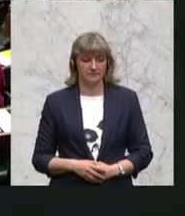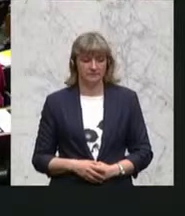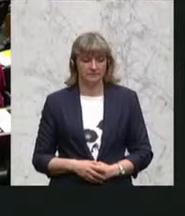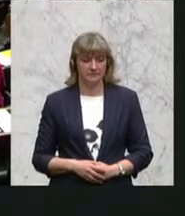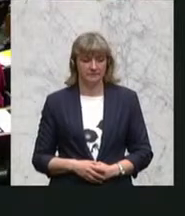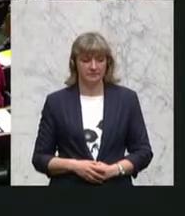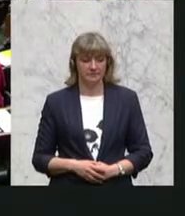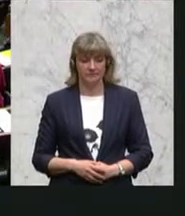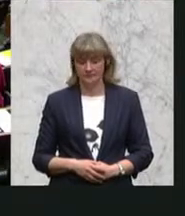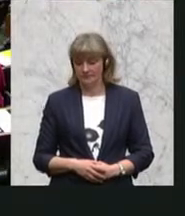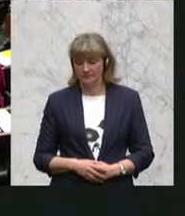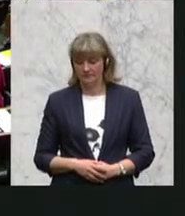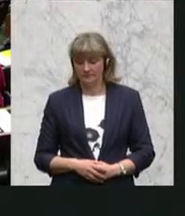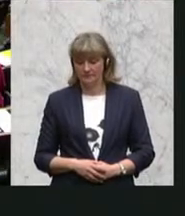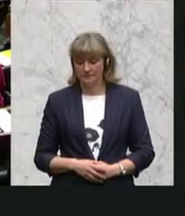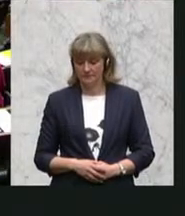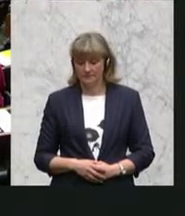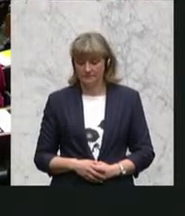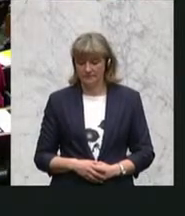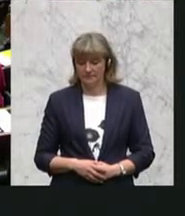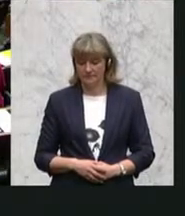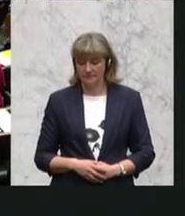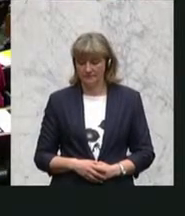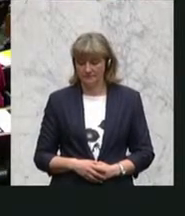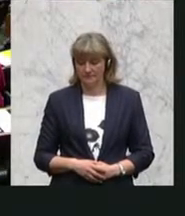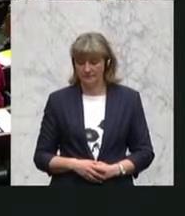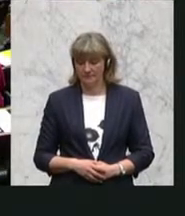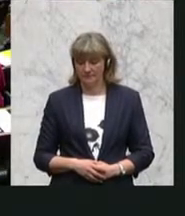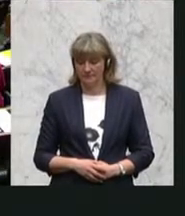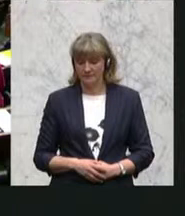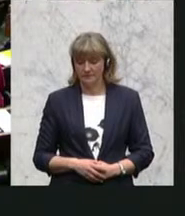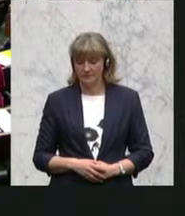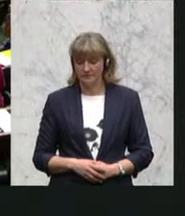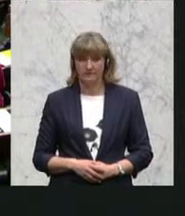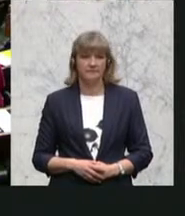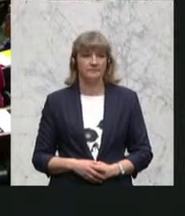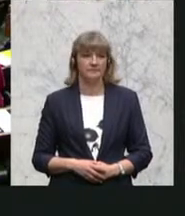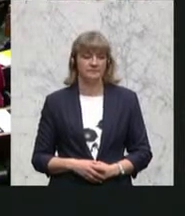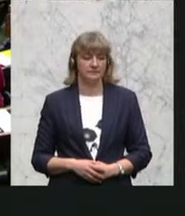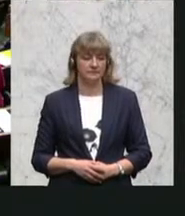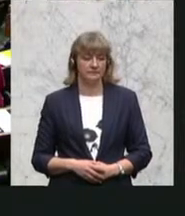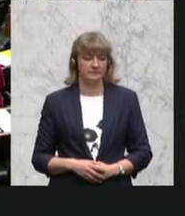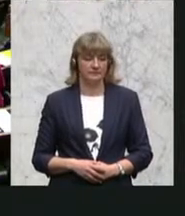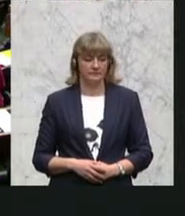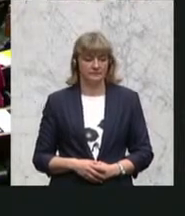Am Wort nun Franz Josef Weinig, der Sprecher für Menschen mit Behinderung der ÖVP.